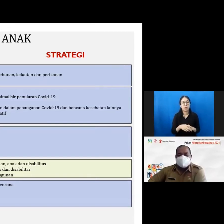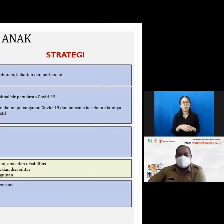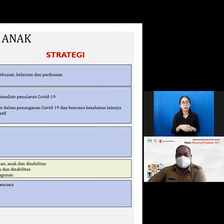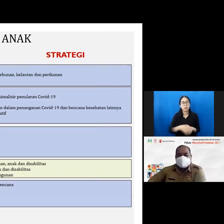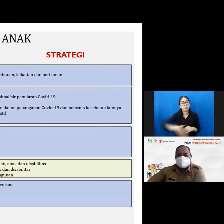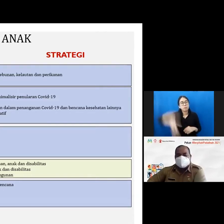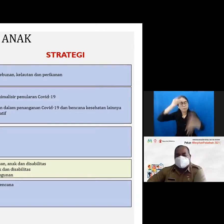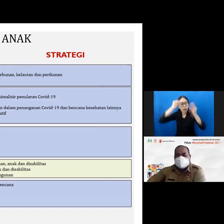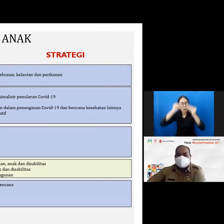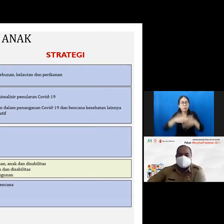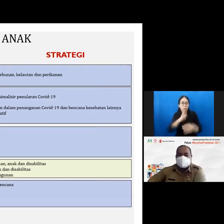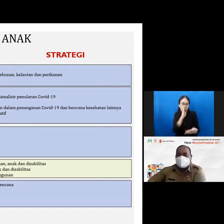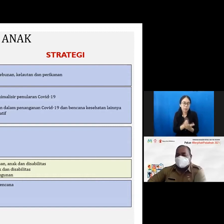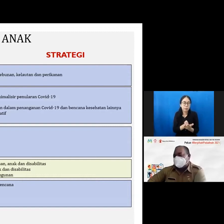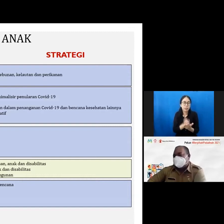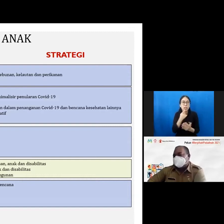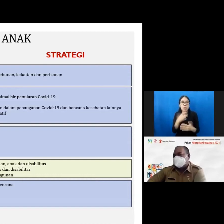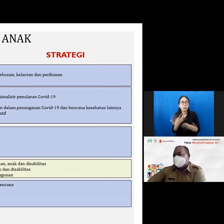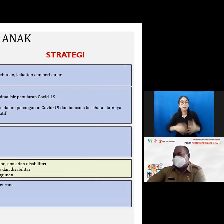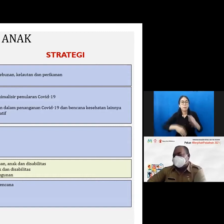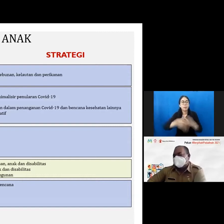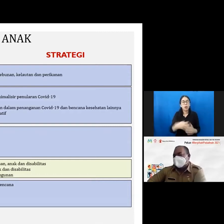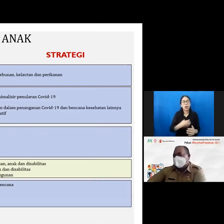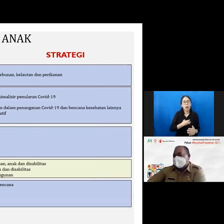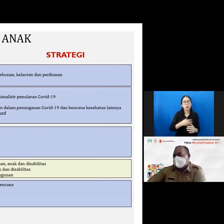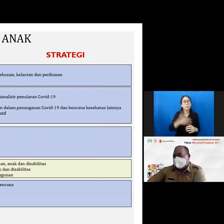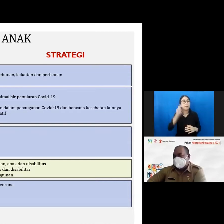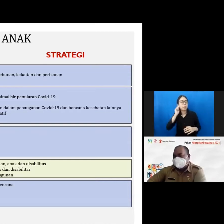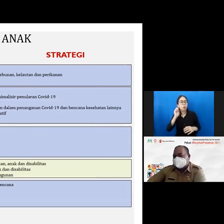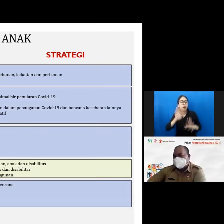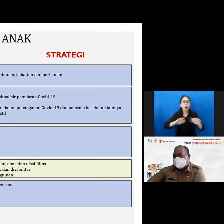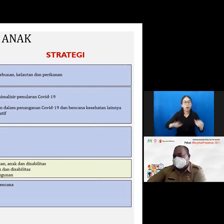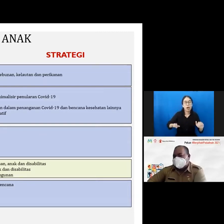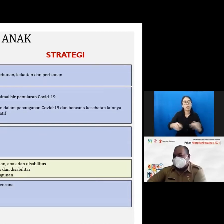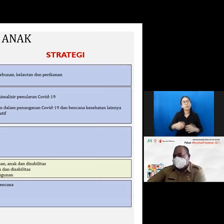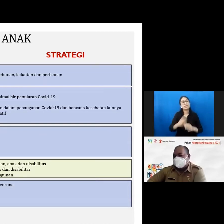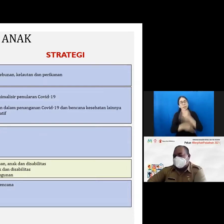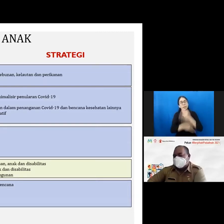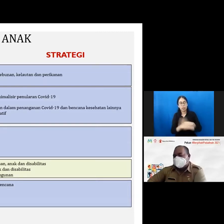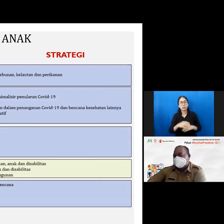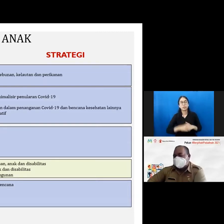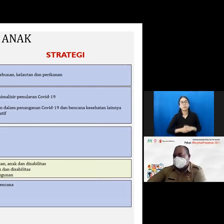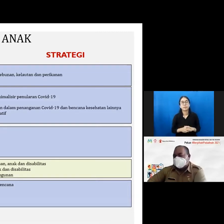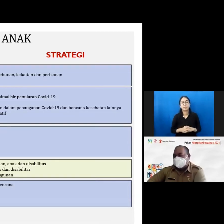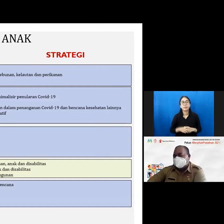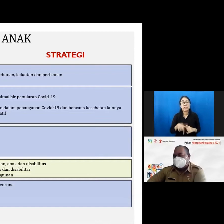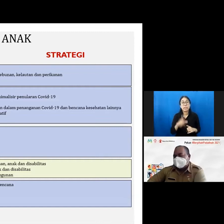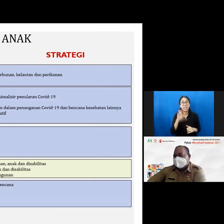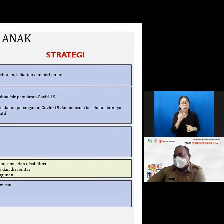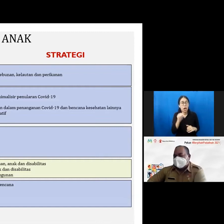dan komitmen terkait pemenuhan hak perempuan anak dan disabilitas ini strategi ini kami lakukan karena memang